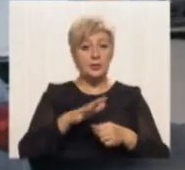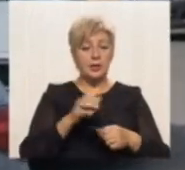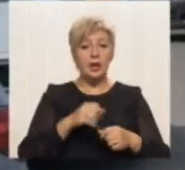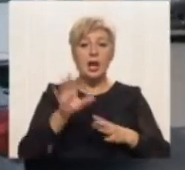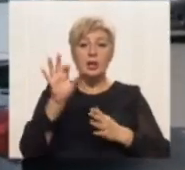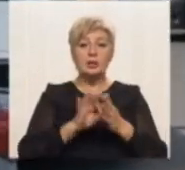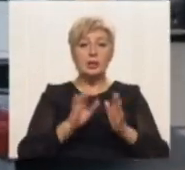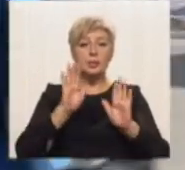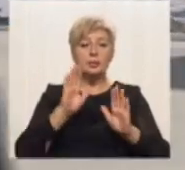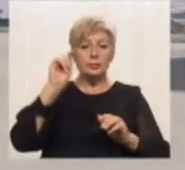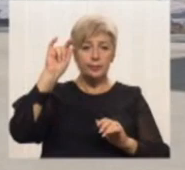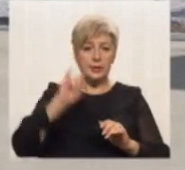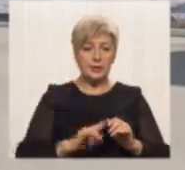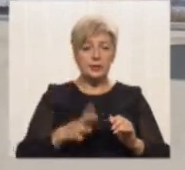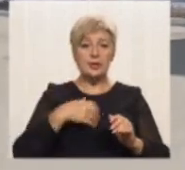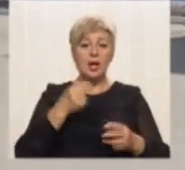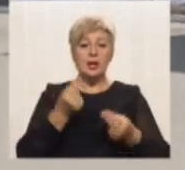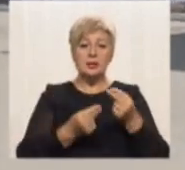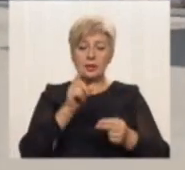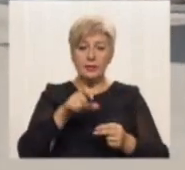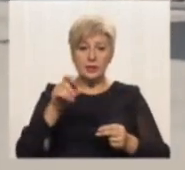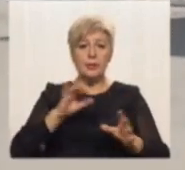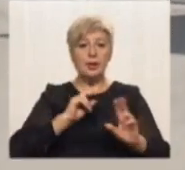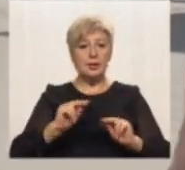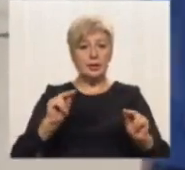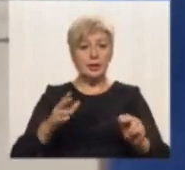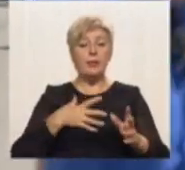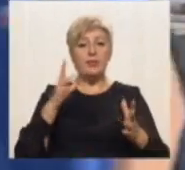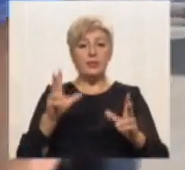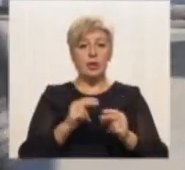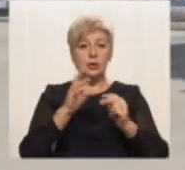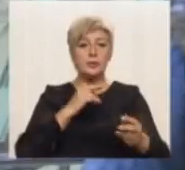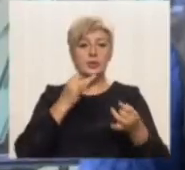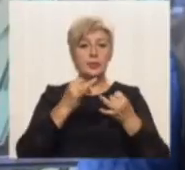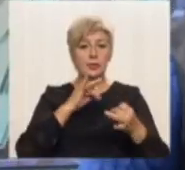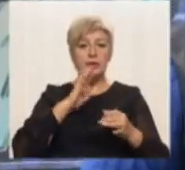приземлення у Запоріжжі з гравцями і тренерами вдалося поспілкуватись і нашим журналістам.